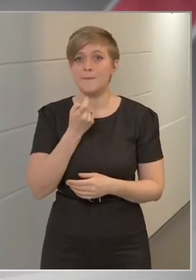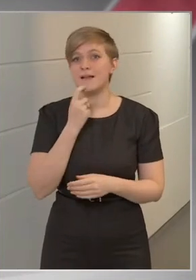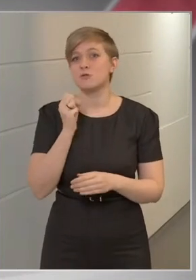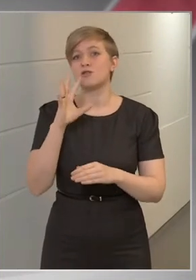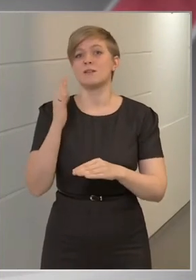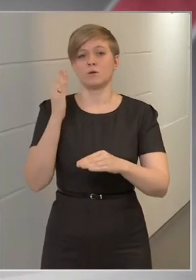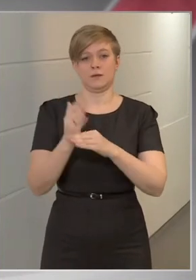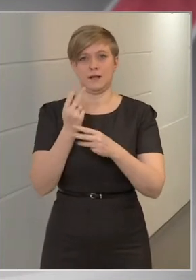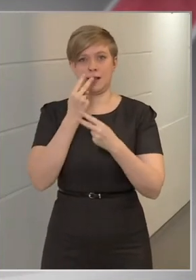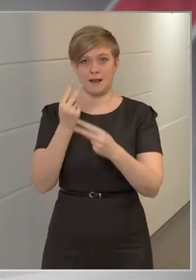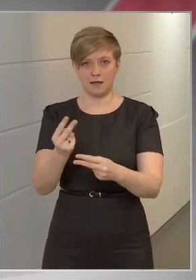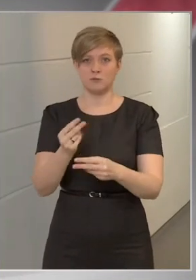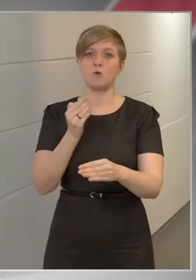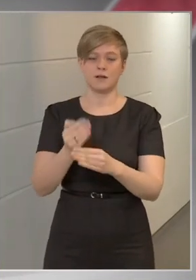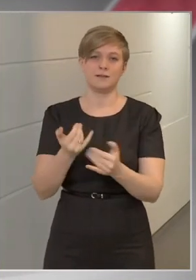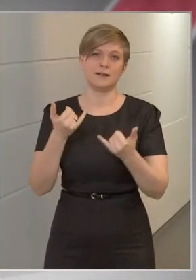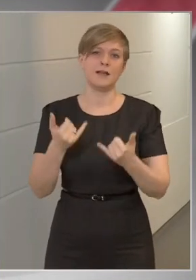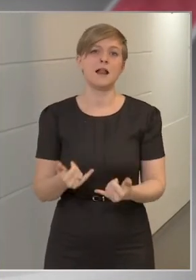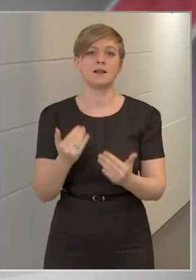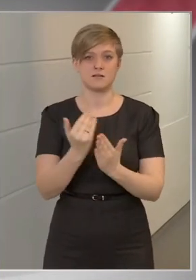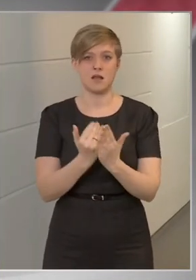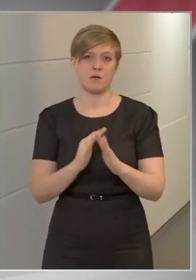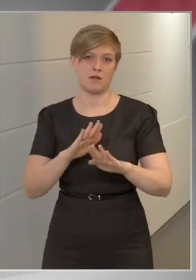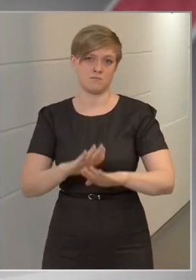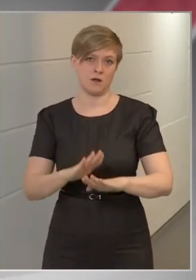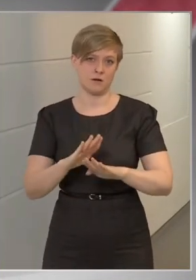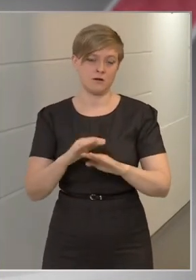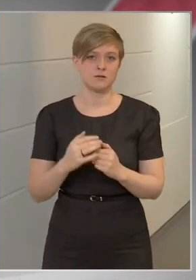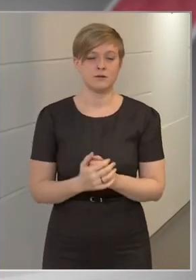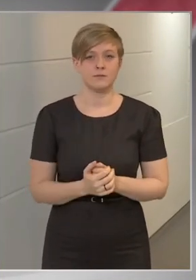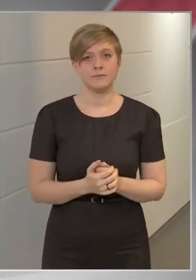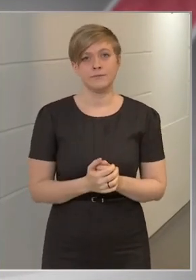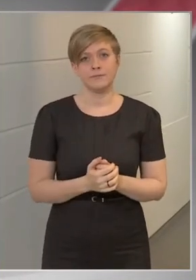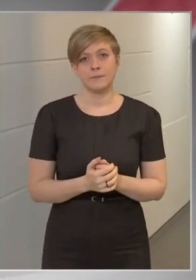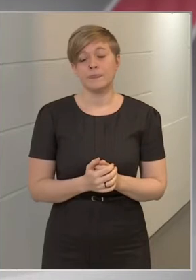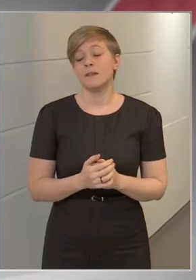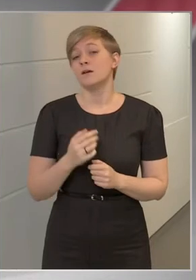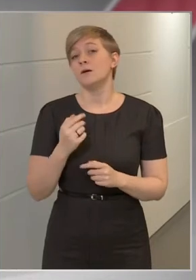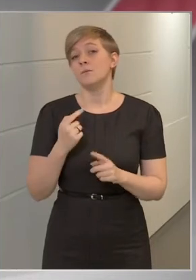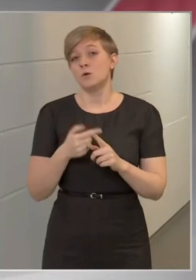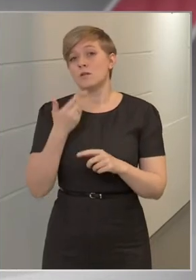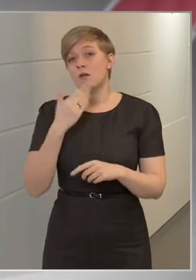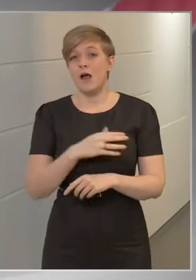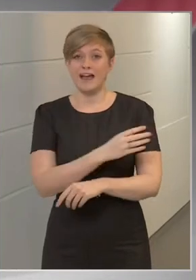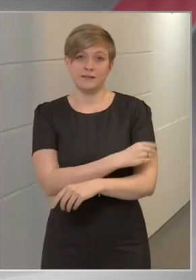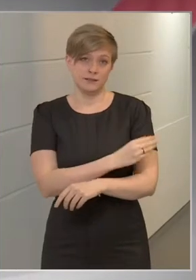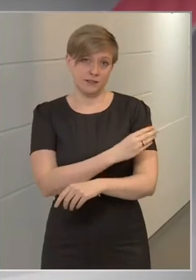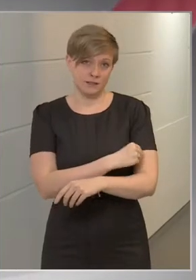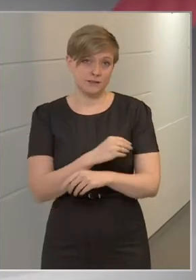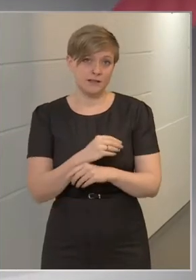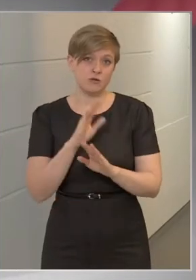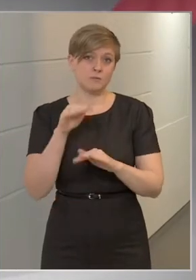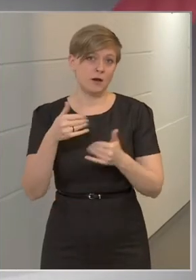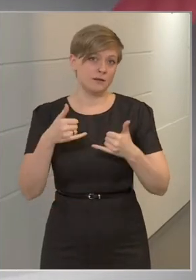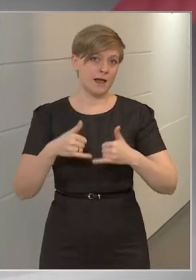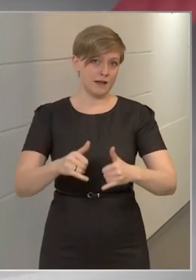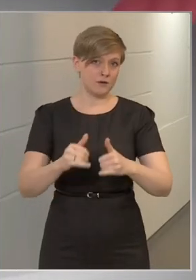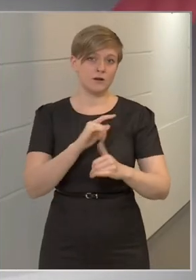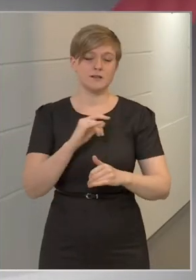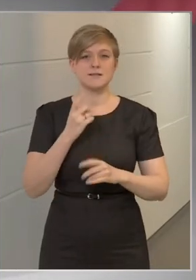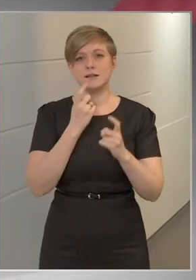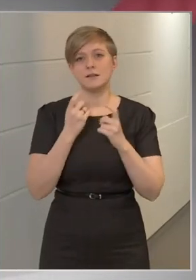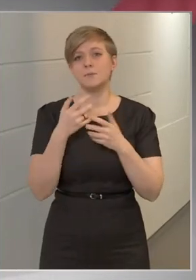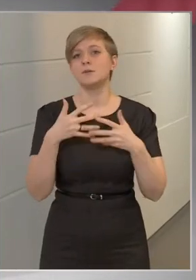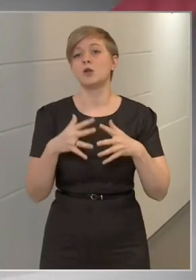-ig látunk, addig a nyilván szabályok fennmaradnak. Ráadásul, hogyha az enyhítések majd elindulnak, akkor is